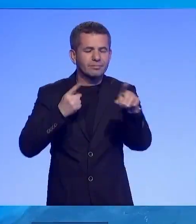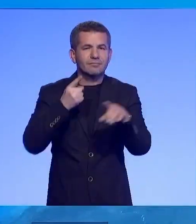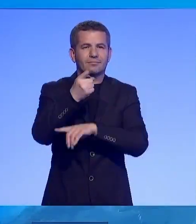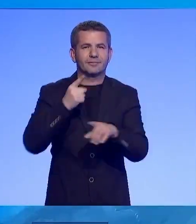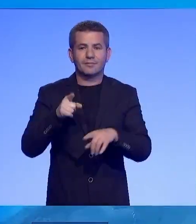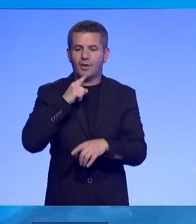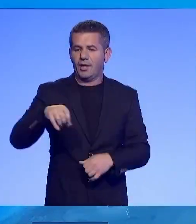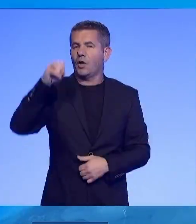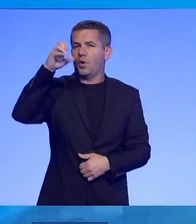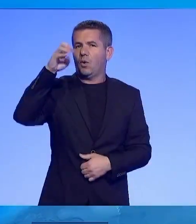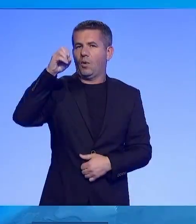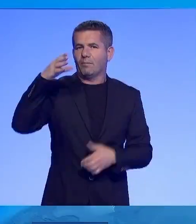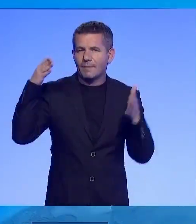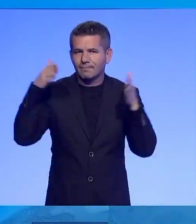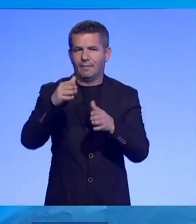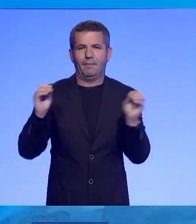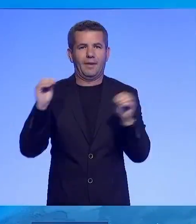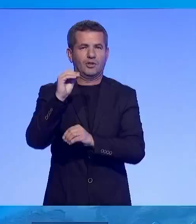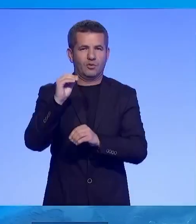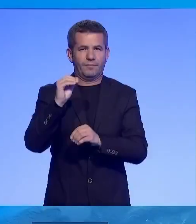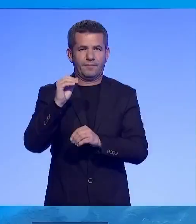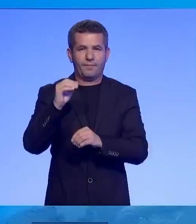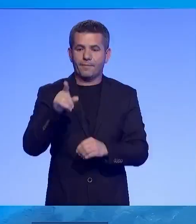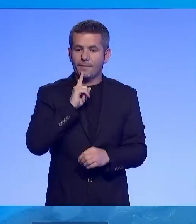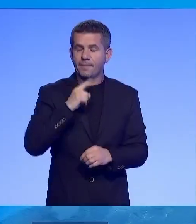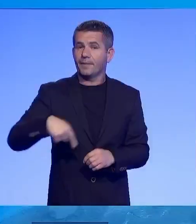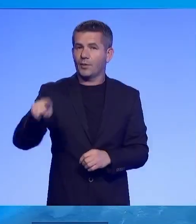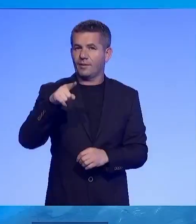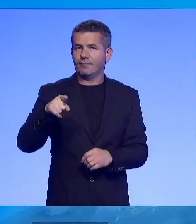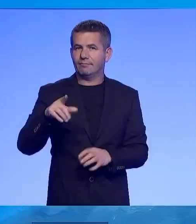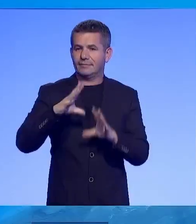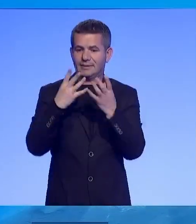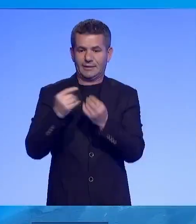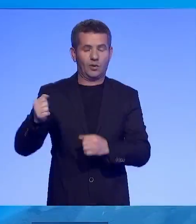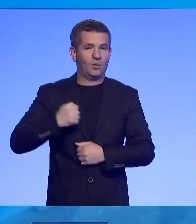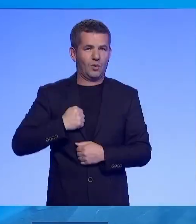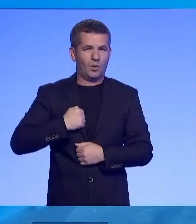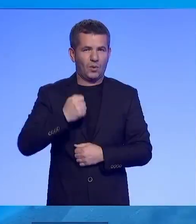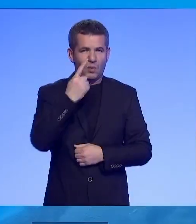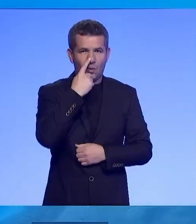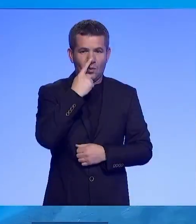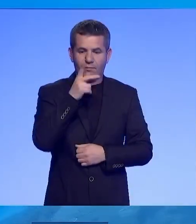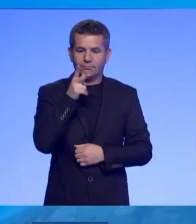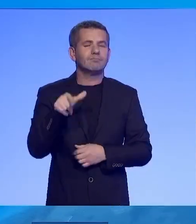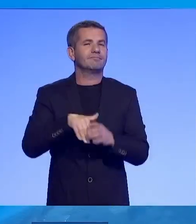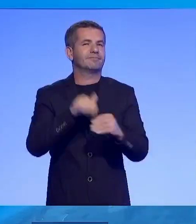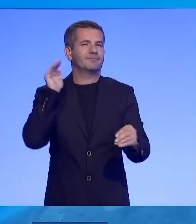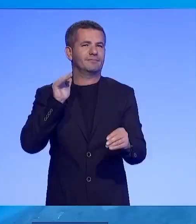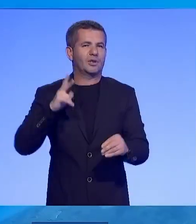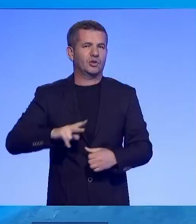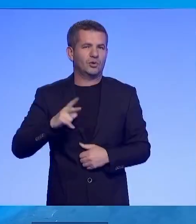objektet e energjisë Ukrajinëse. Sulme dvinë pas i zyrtarët thonë se i trupat ruse, ka të njartë të tërhiqën nga qyteti